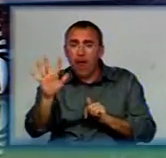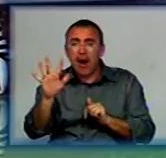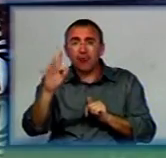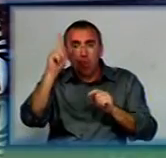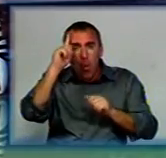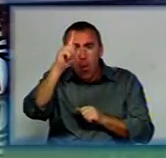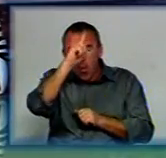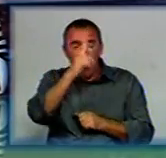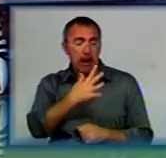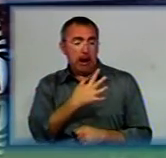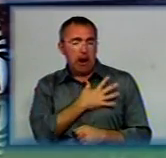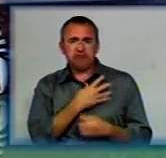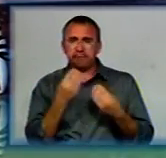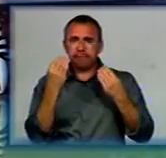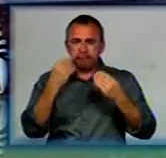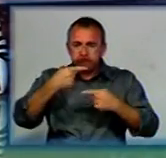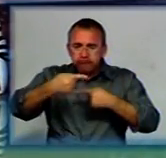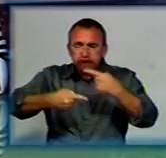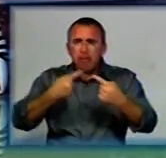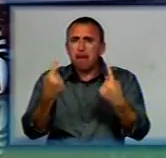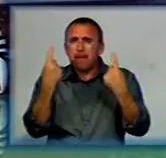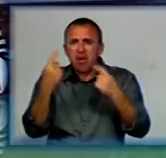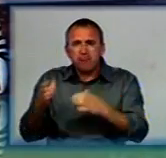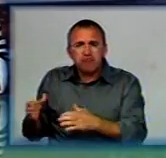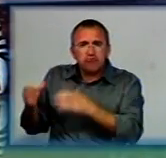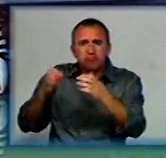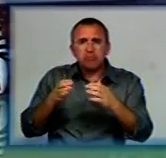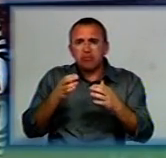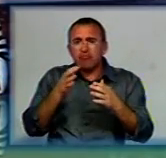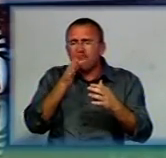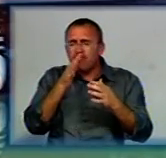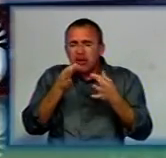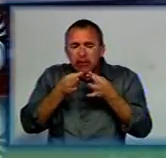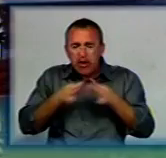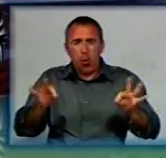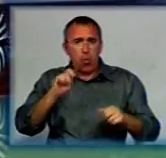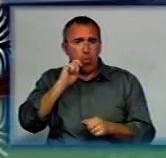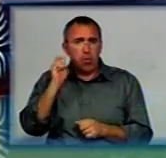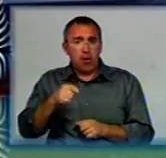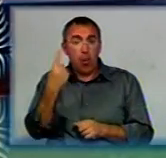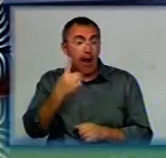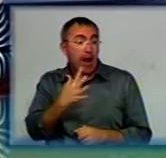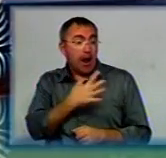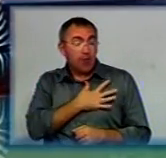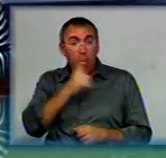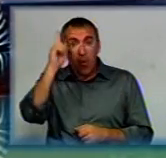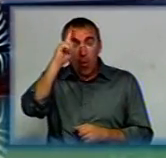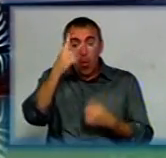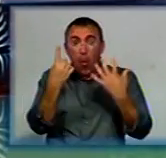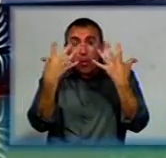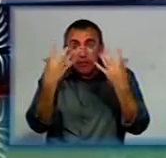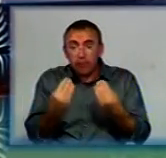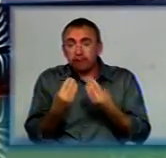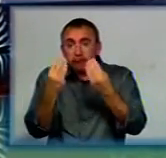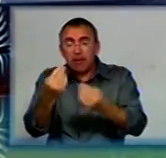Канади елітної селекції. Це найбільша партія за часів незалежності України. В середньому одна канадська корова за добу дає 35